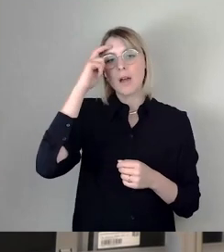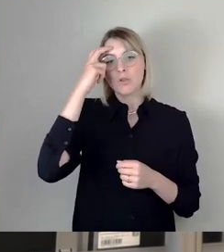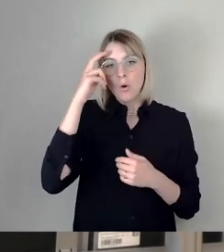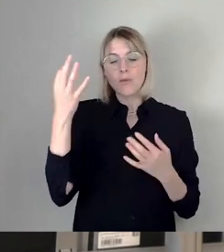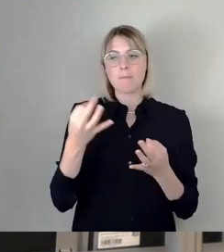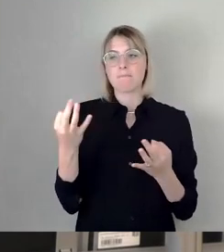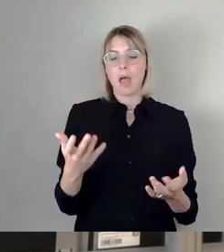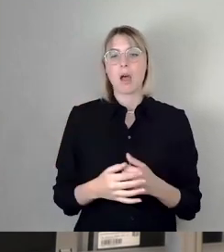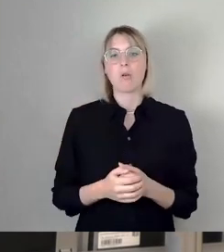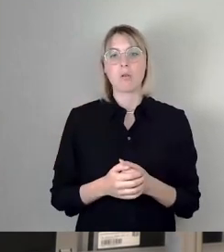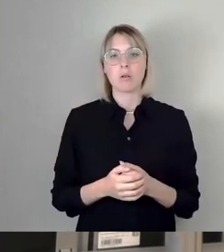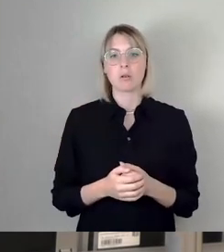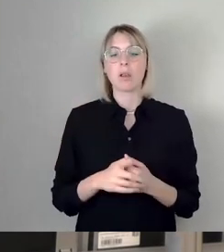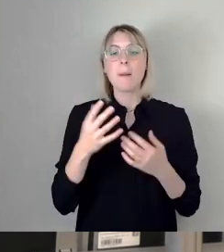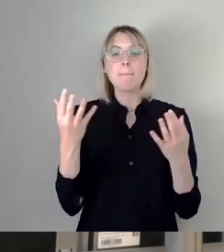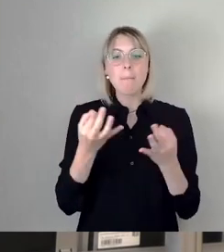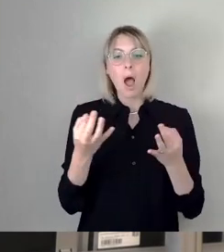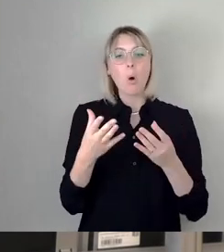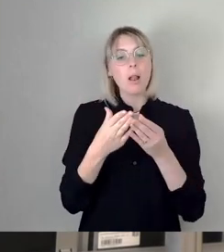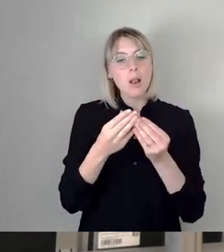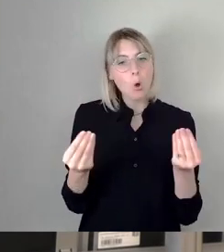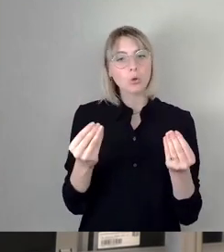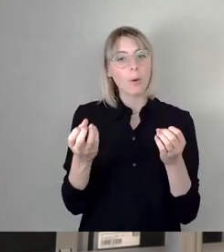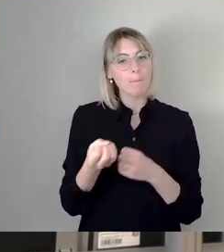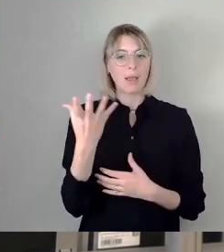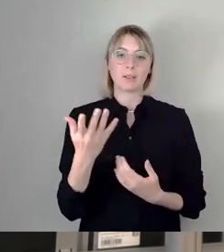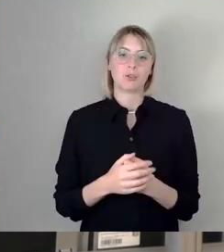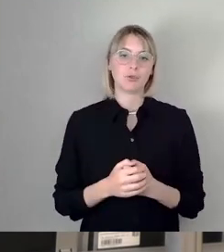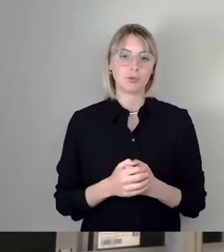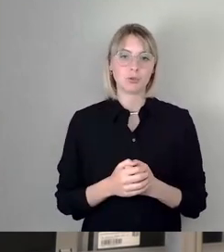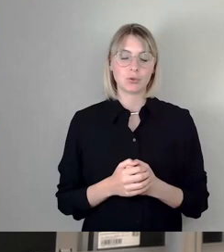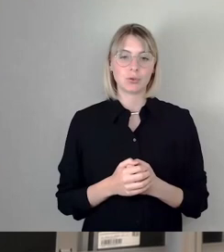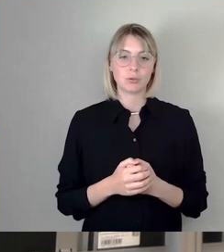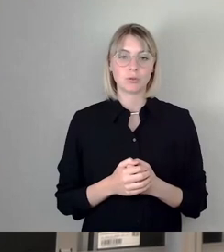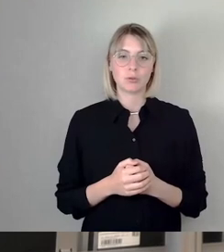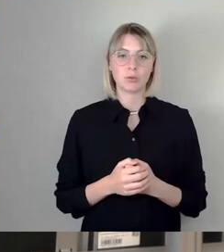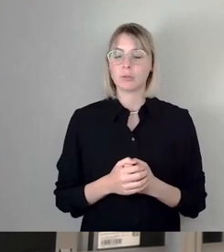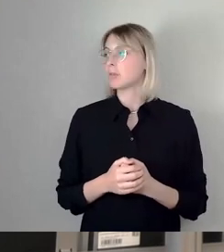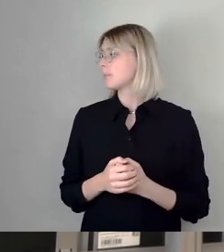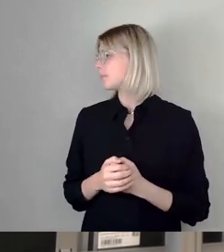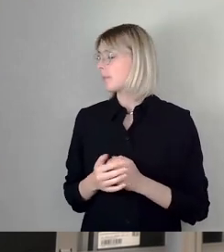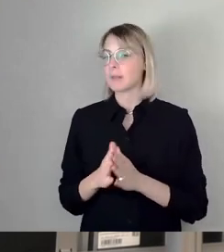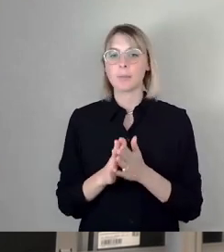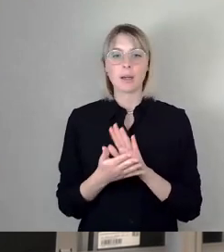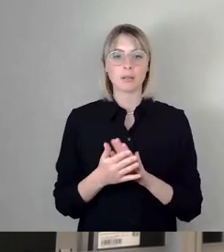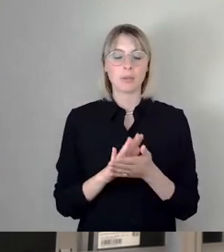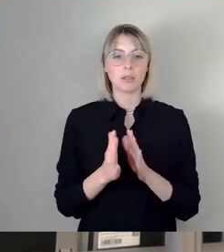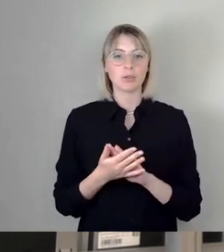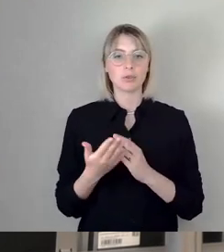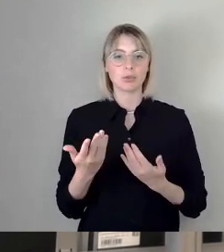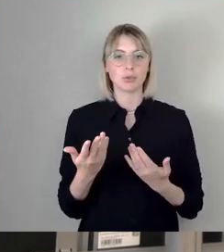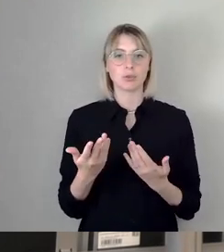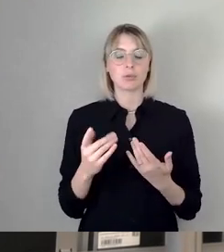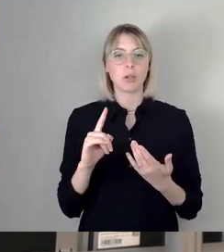Lösungen suchen. Auf der Kaspar-David-Friedrich-Straße, ich habe gerade nachgeguckt, 8.400 Autos am Tag.